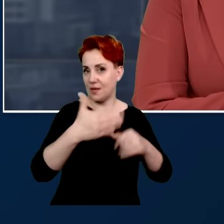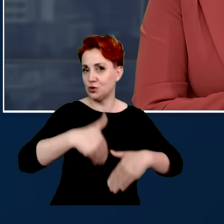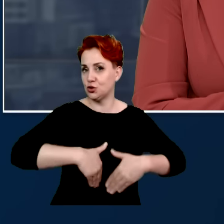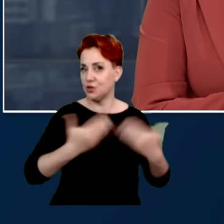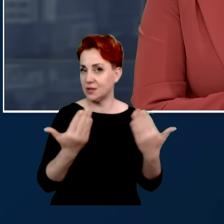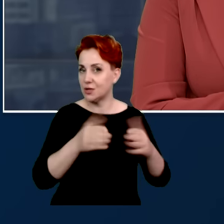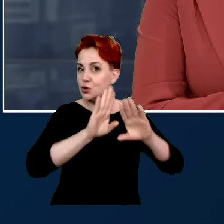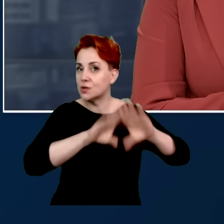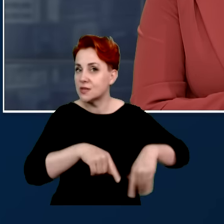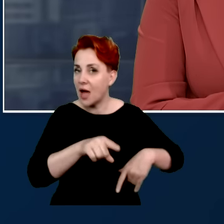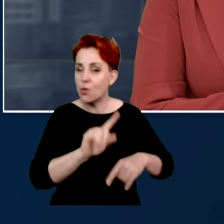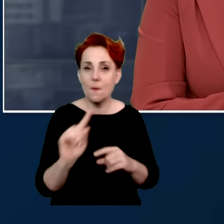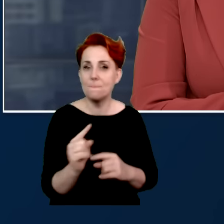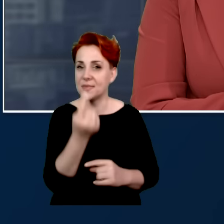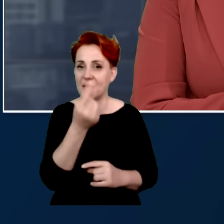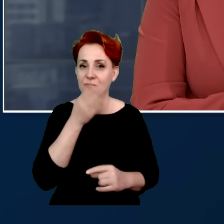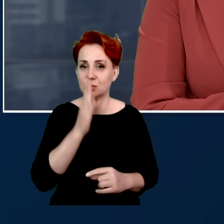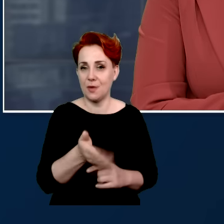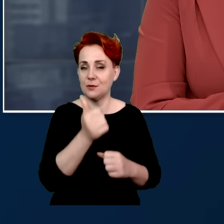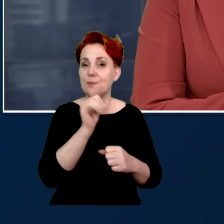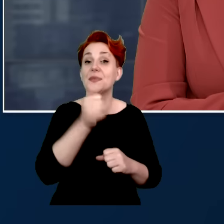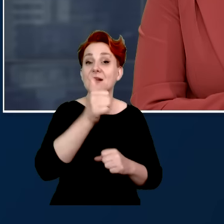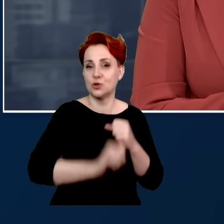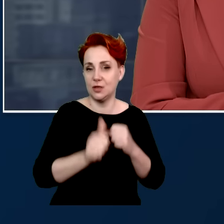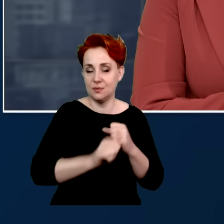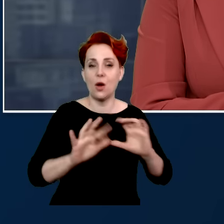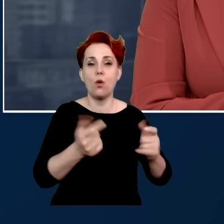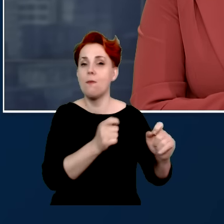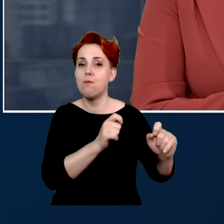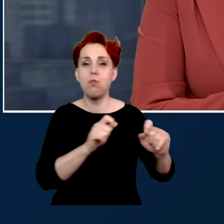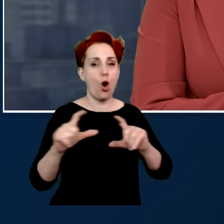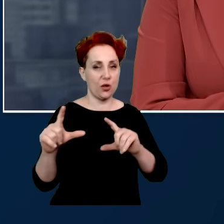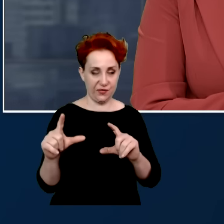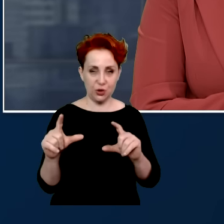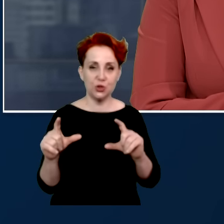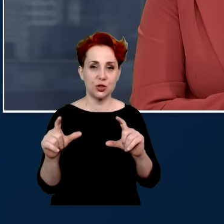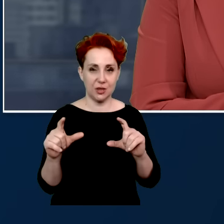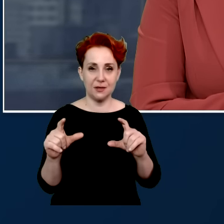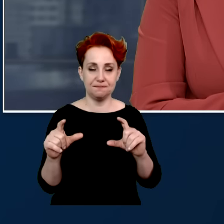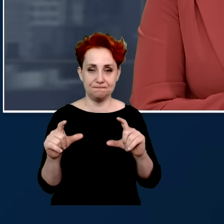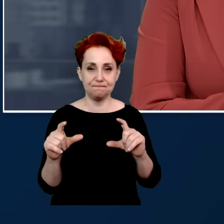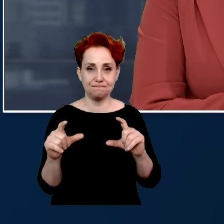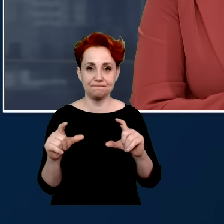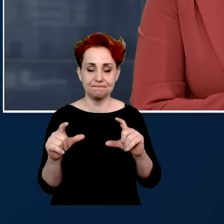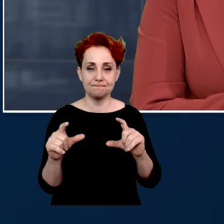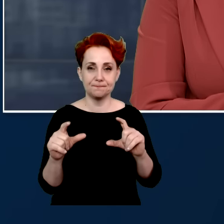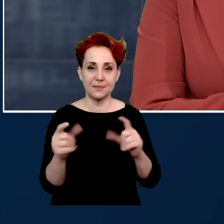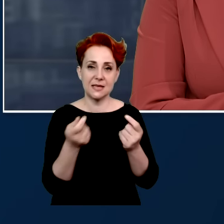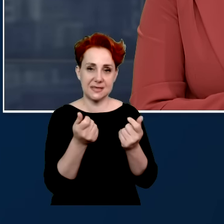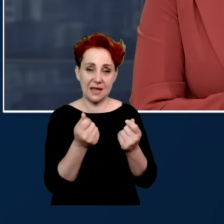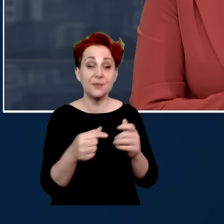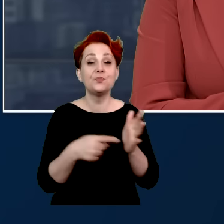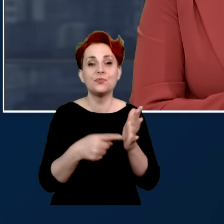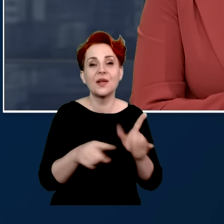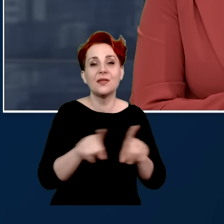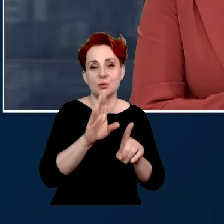tego pierwszego lipca, podwyżkowego pierwszego lipca zostało. O tym również będziemy rozmawiać